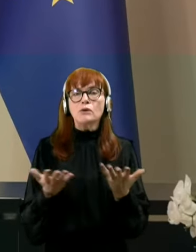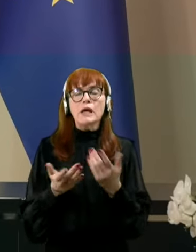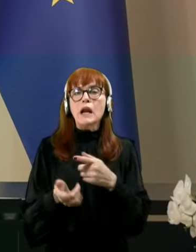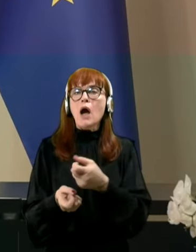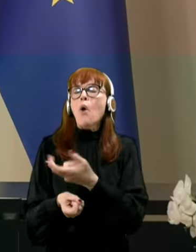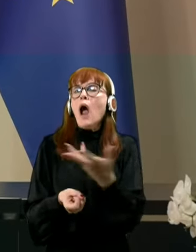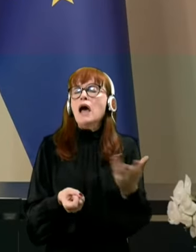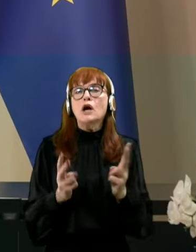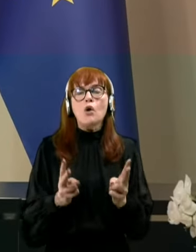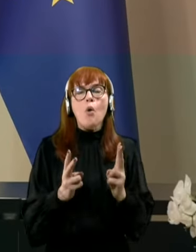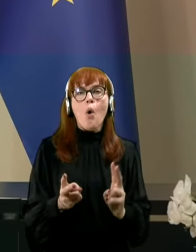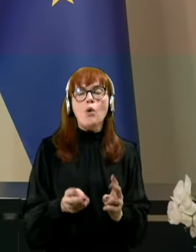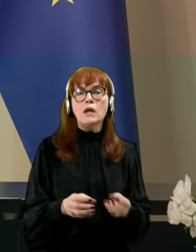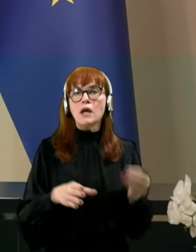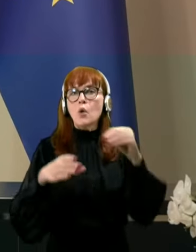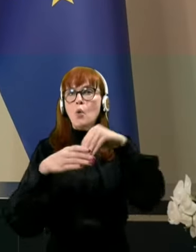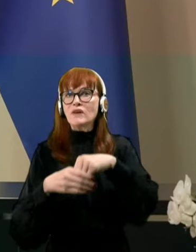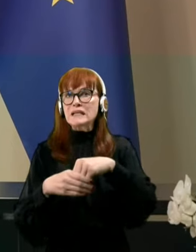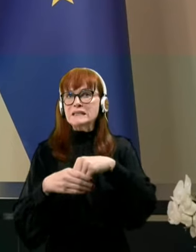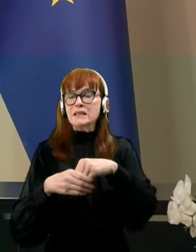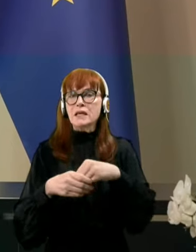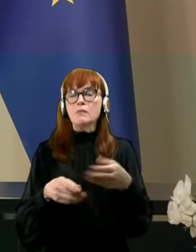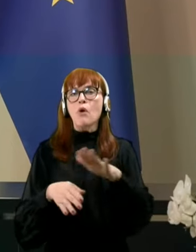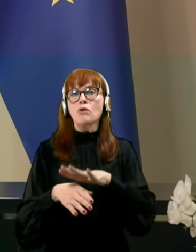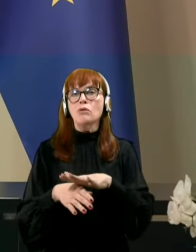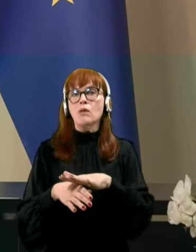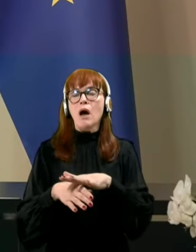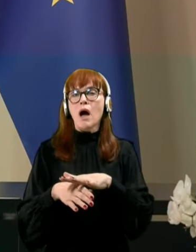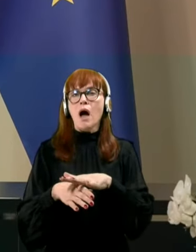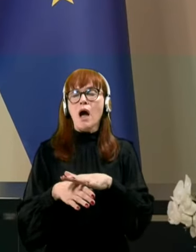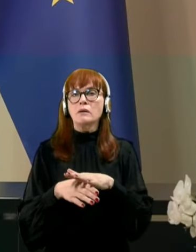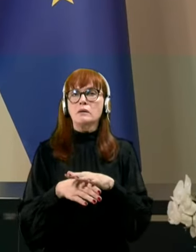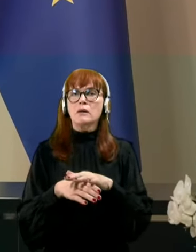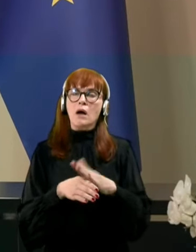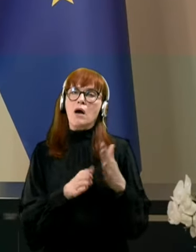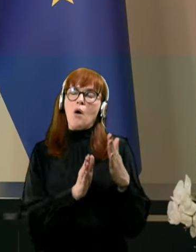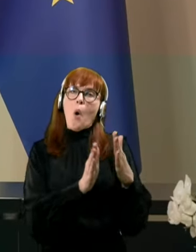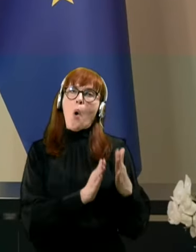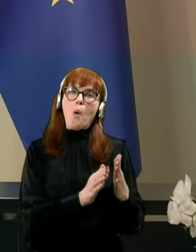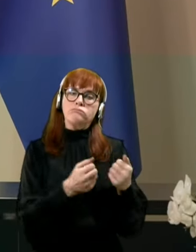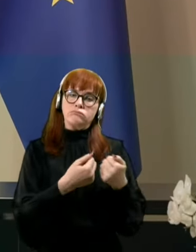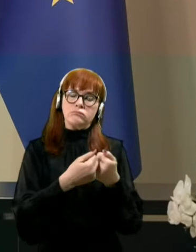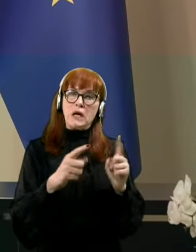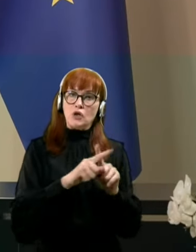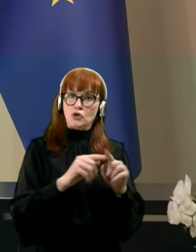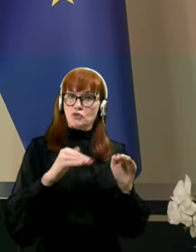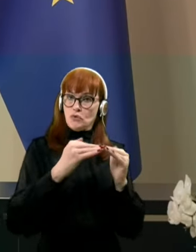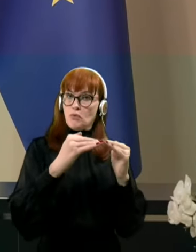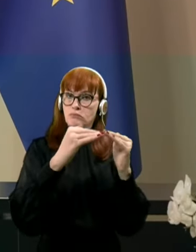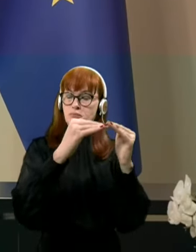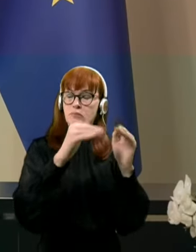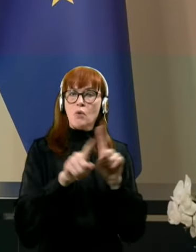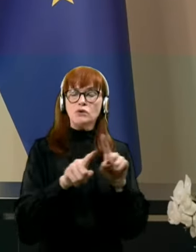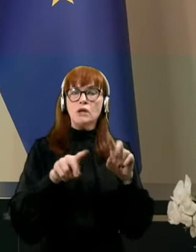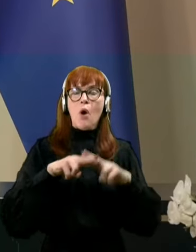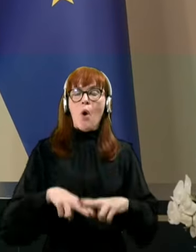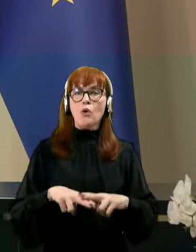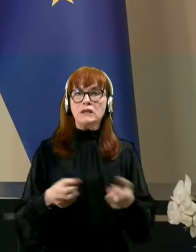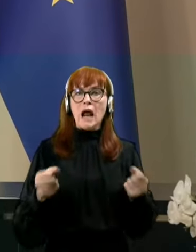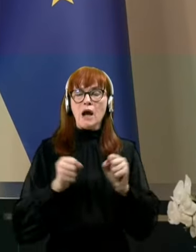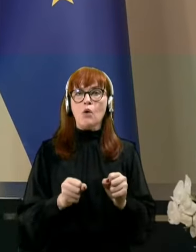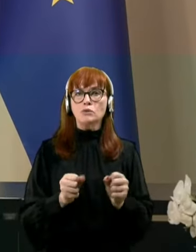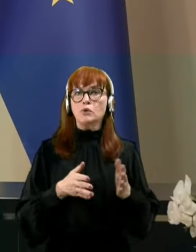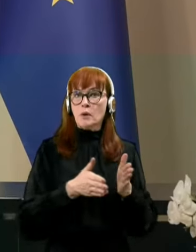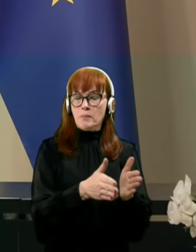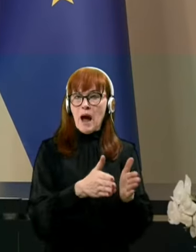uvrstimo ob obok vsem ostalim gospodarskim panogam. Tudi na področju kmetijstva to leto ni